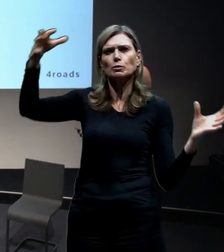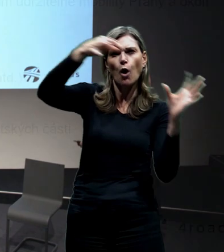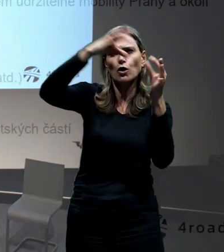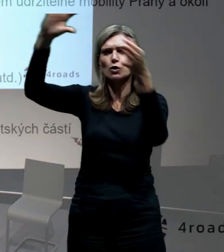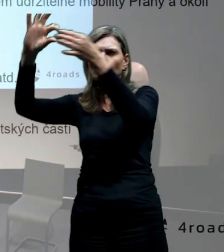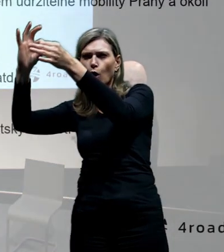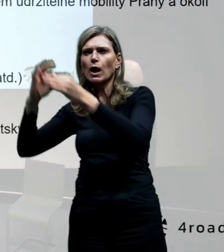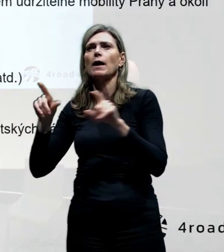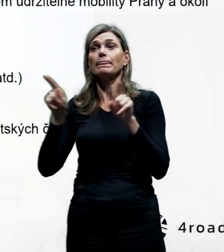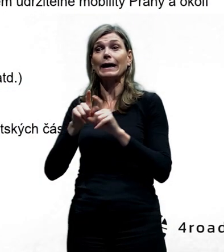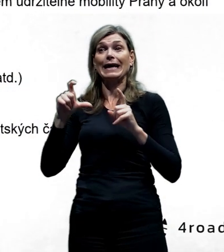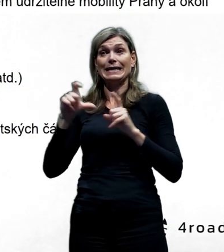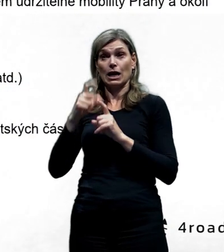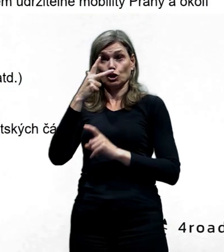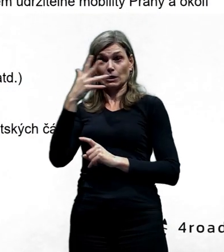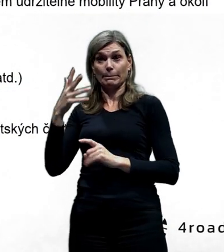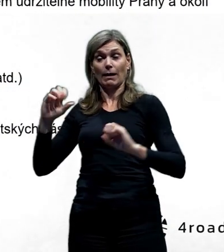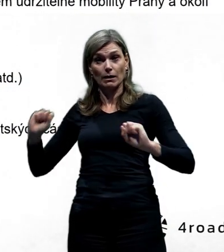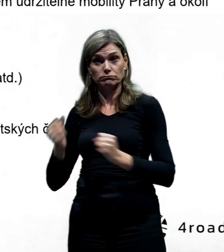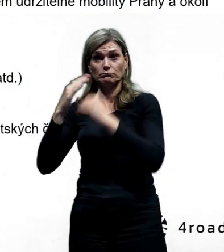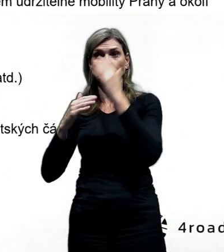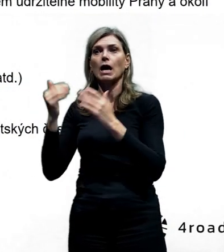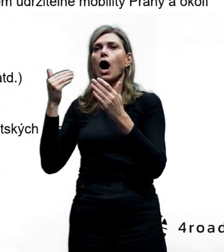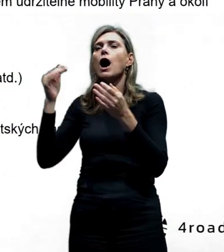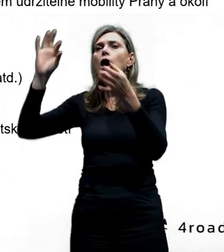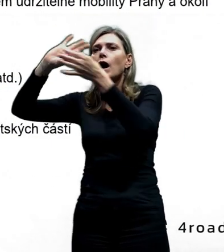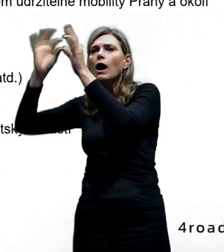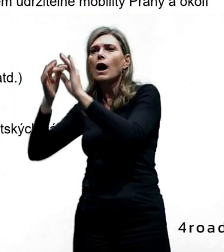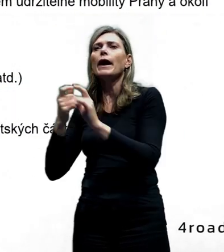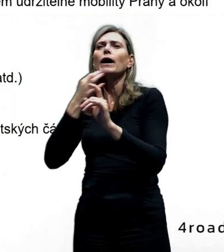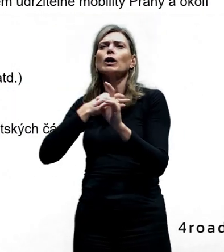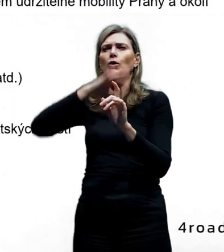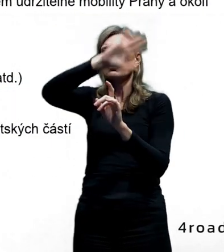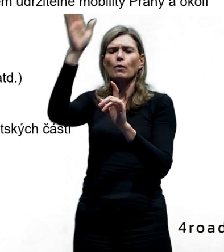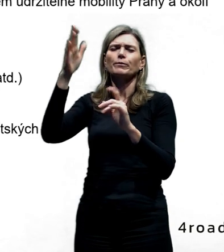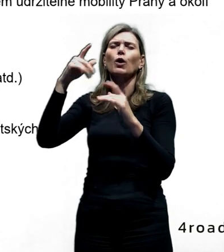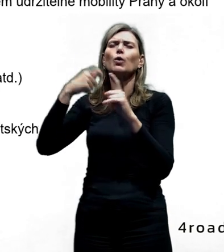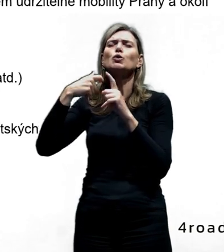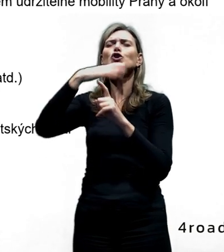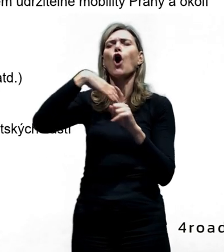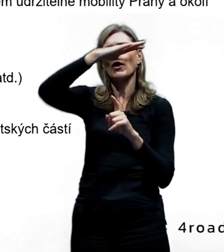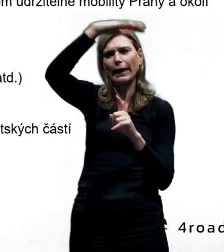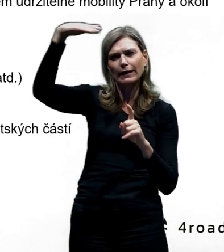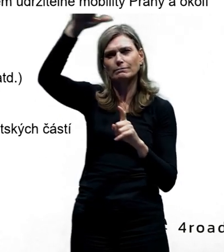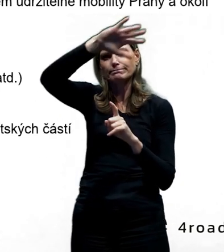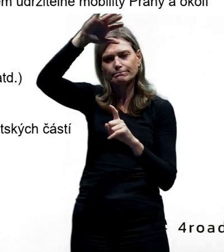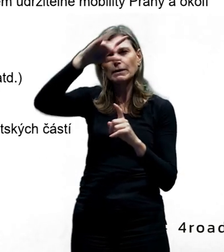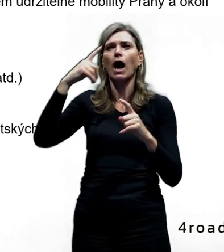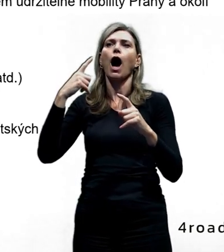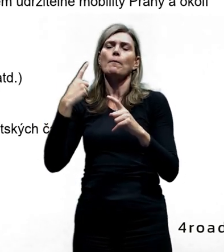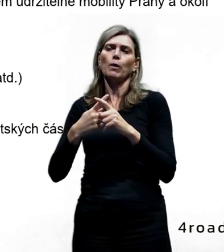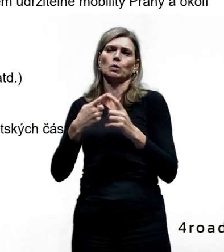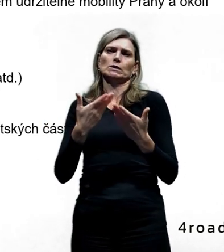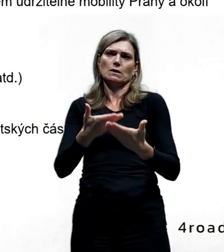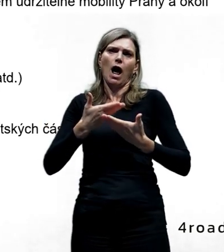vybudování D35 v kombinace s nějakýma stavbama v Podkrušnohoří, kdy nám to může vytvořit paralelu, kde je jedna a částečně to Praze ulevit.